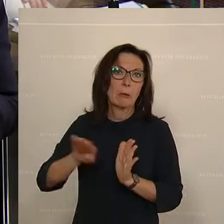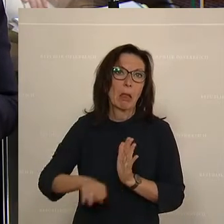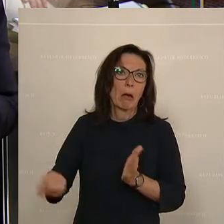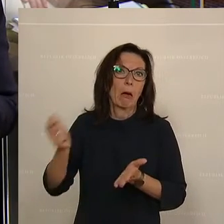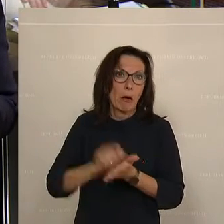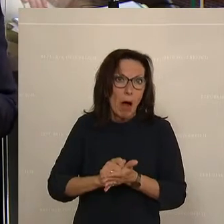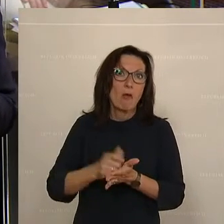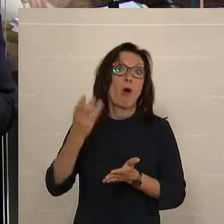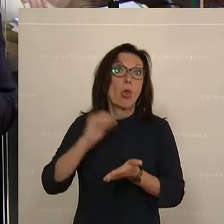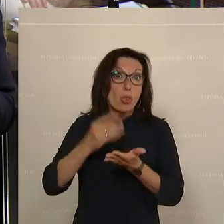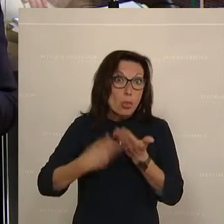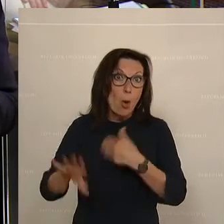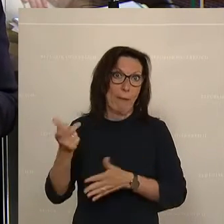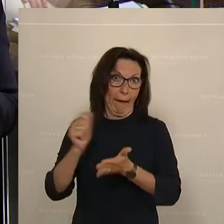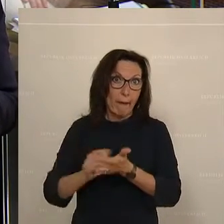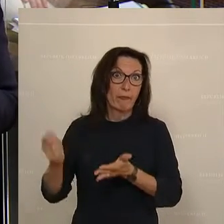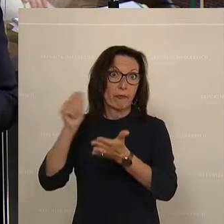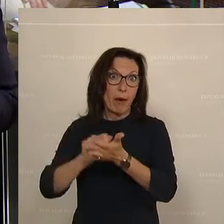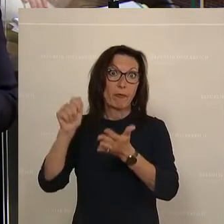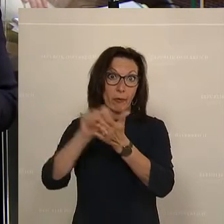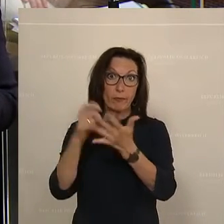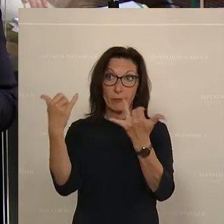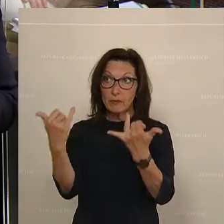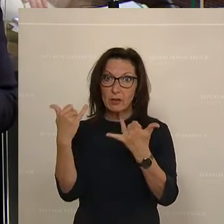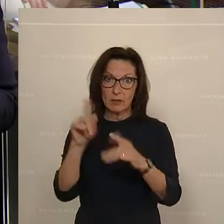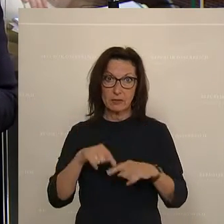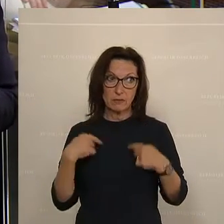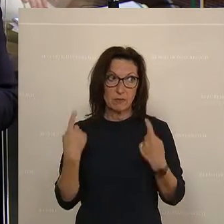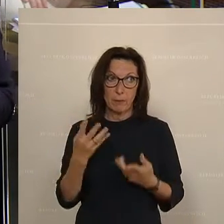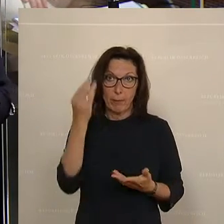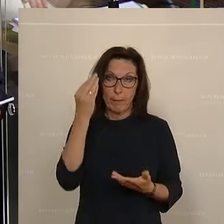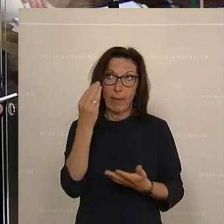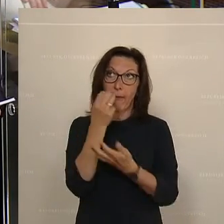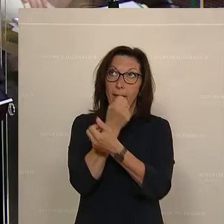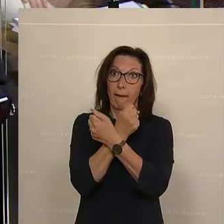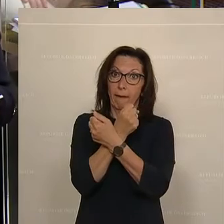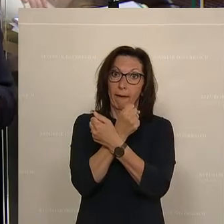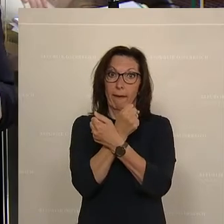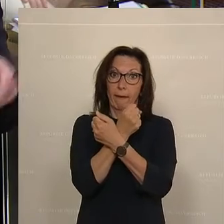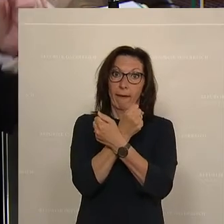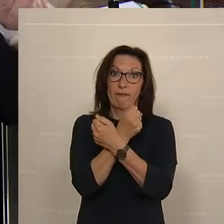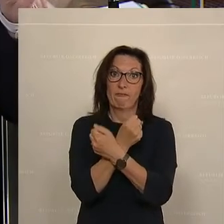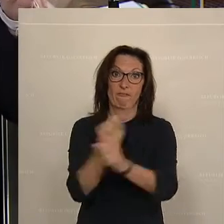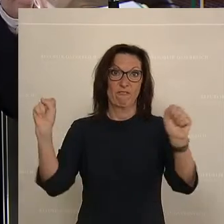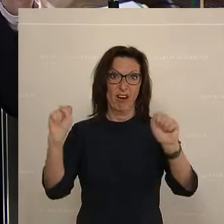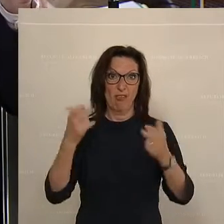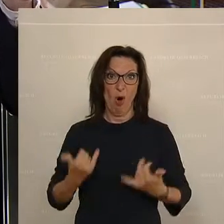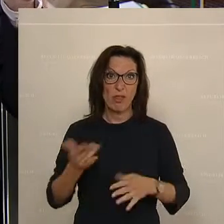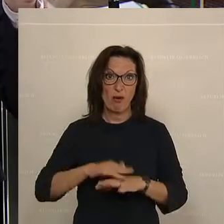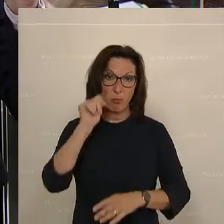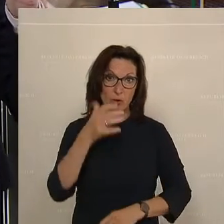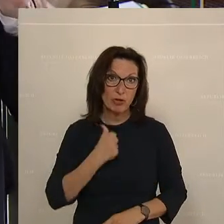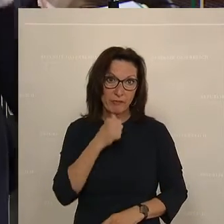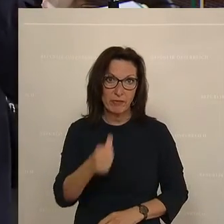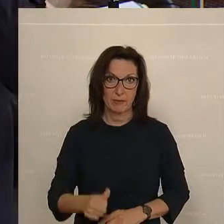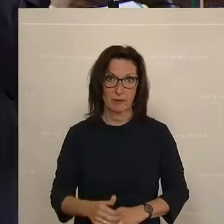müssen wir schmerzlich erkennen, dass diese Fesseln, dass wir die nicht von heute auf morgen loswerden können, dass wir